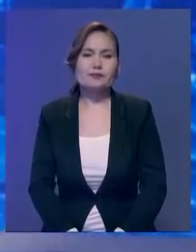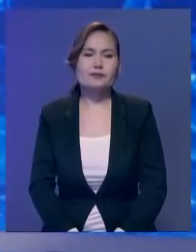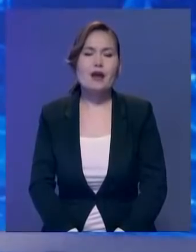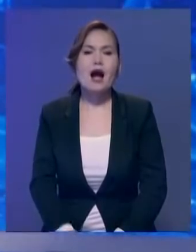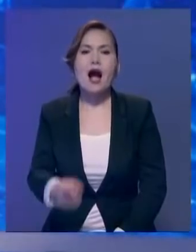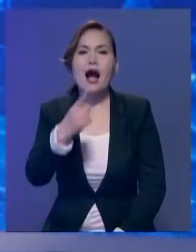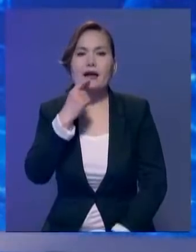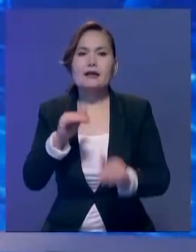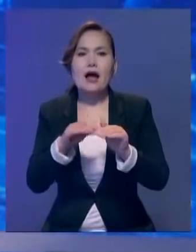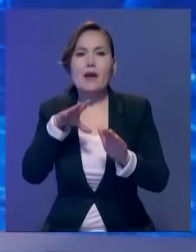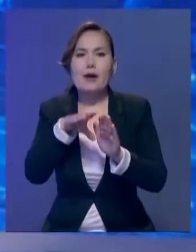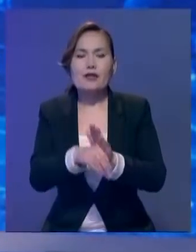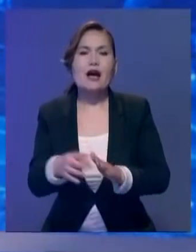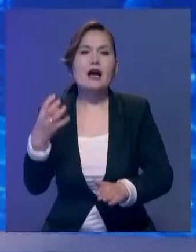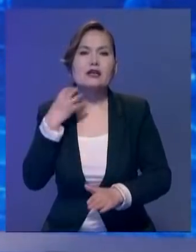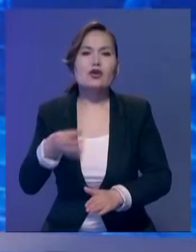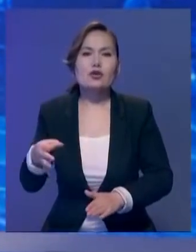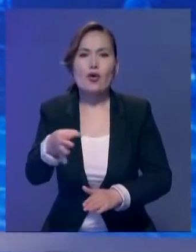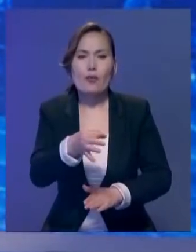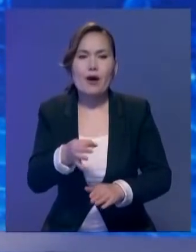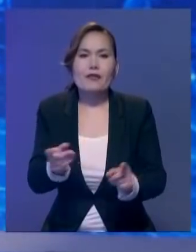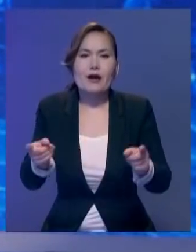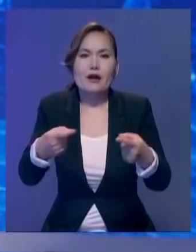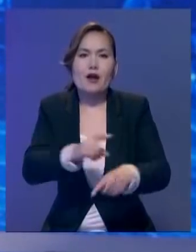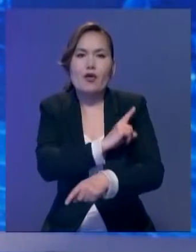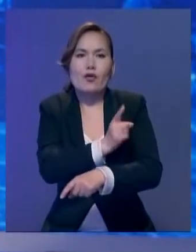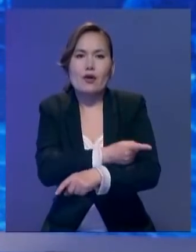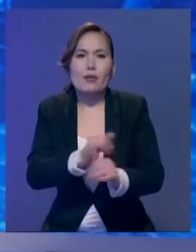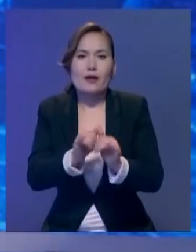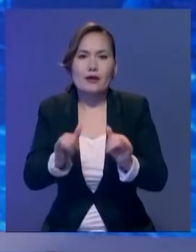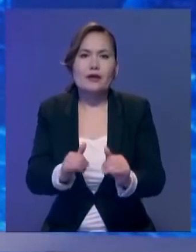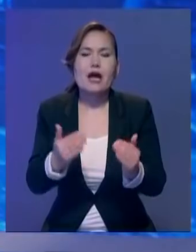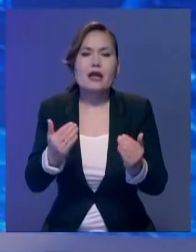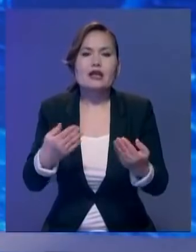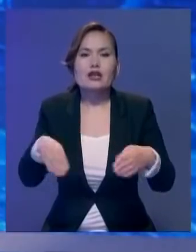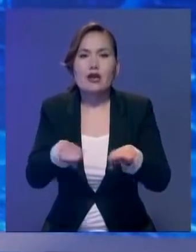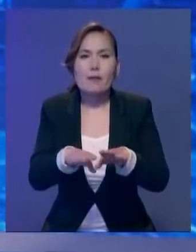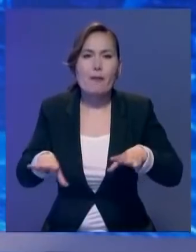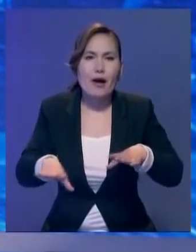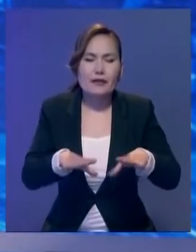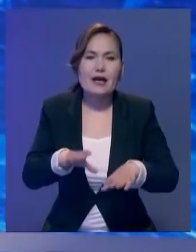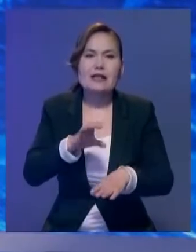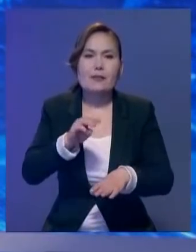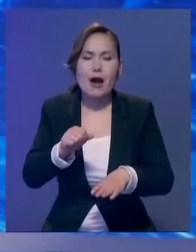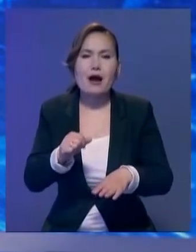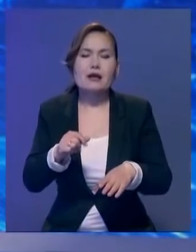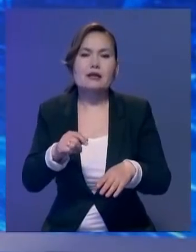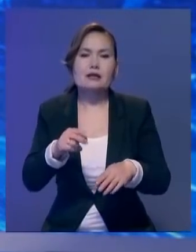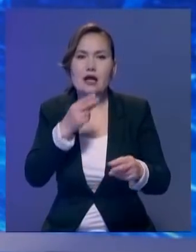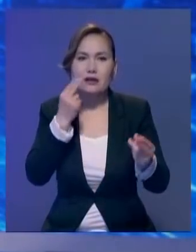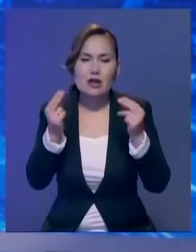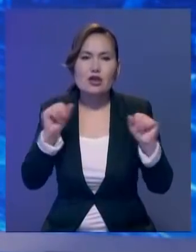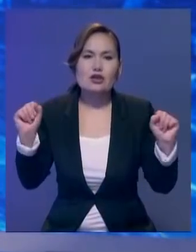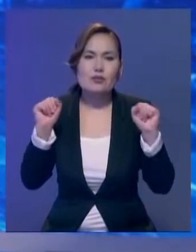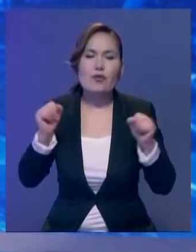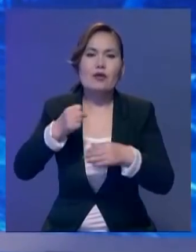Қызылай мақта тұрған қызылорда облысында да карантиндік талаптар күшетілді. Енді жабық базарлар, спа салондары, спорттық сауықтыру